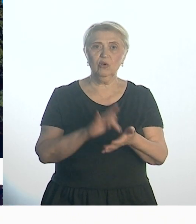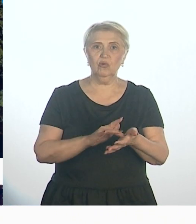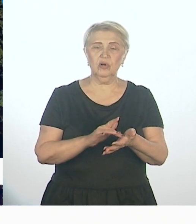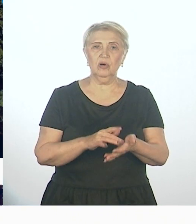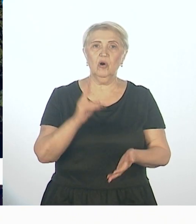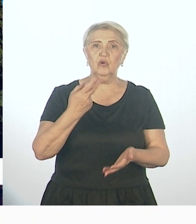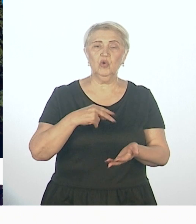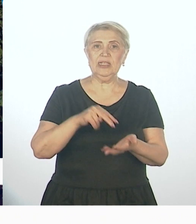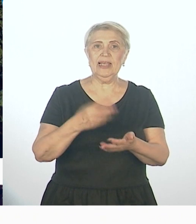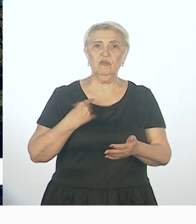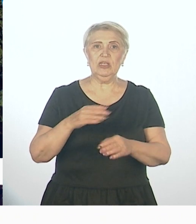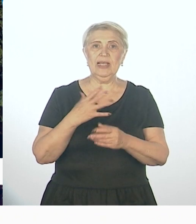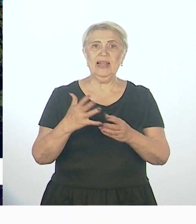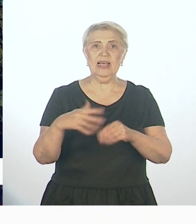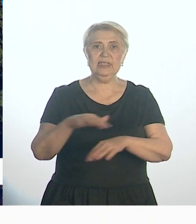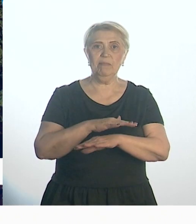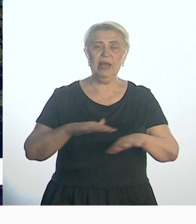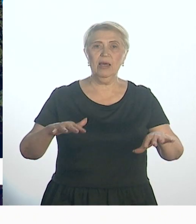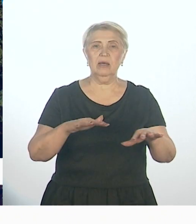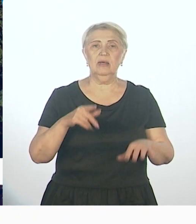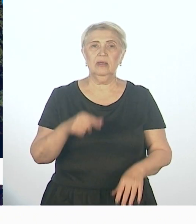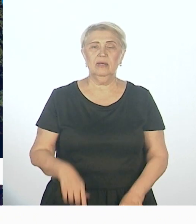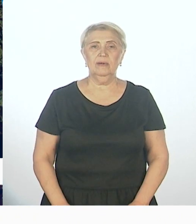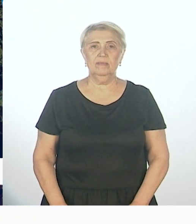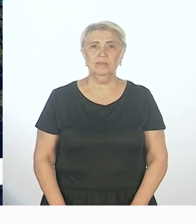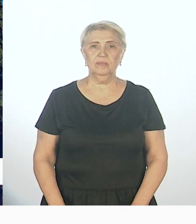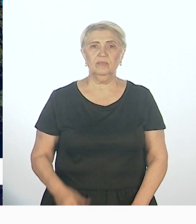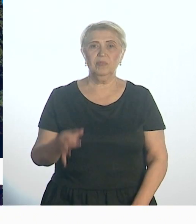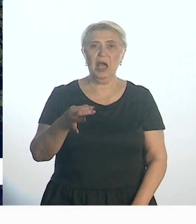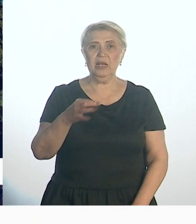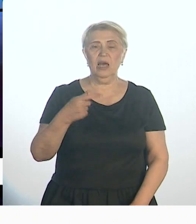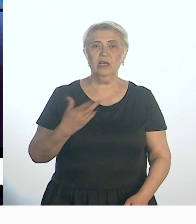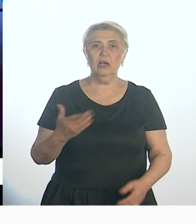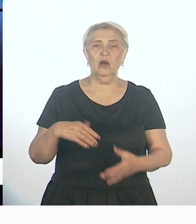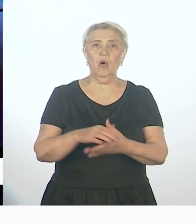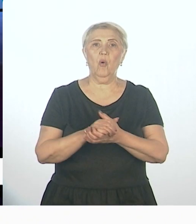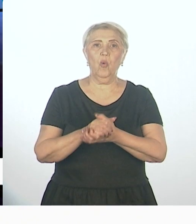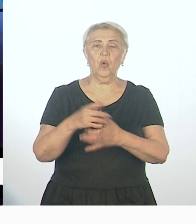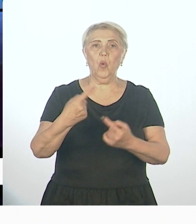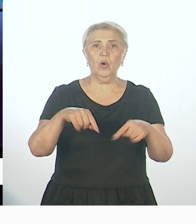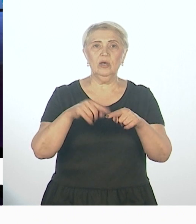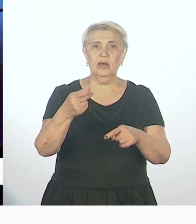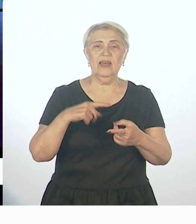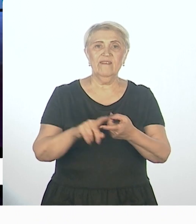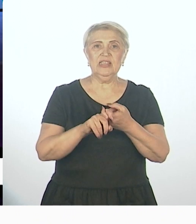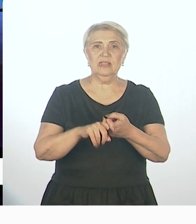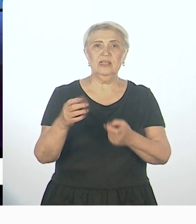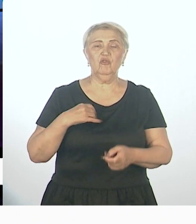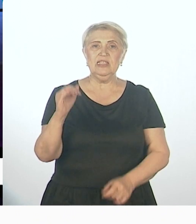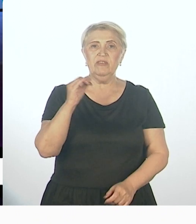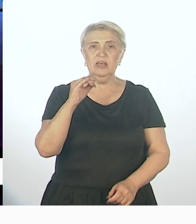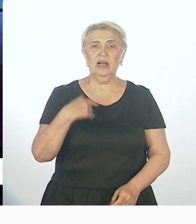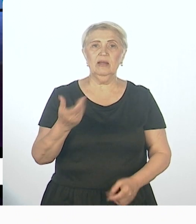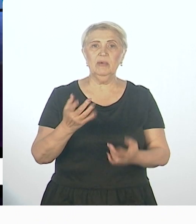на земле, с включенностью региональных органов власти и взаимодействию с федеральным экспертным